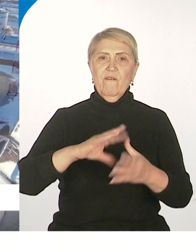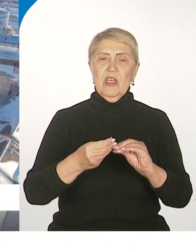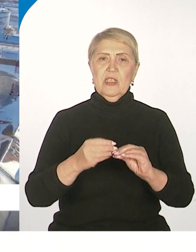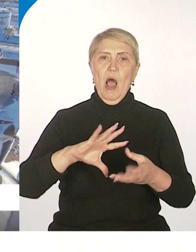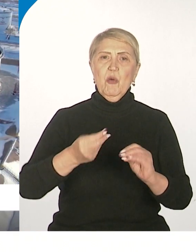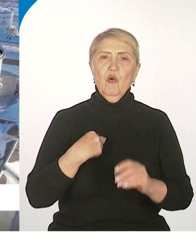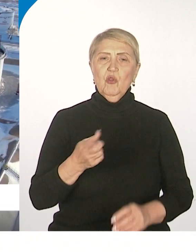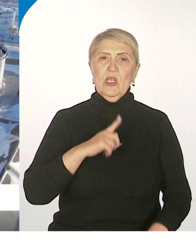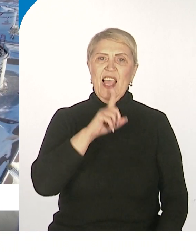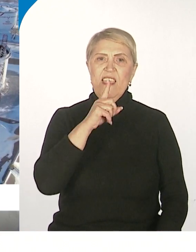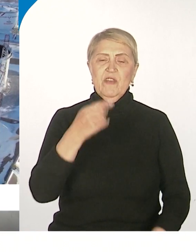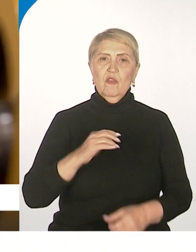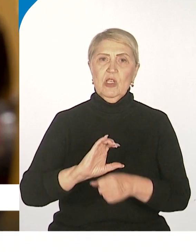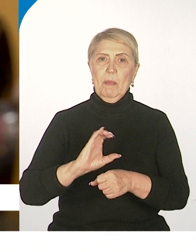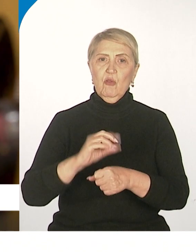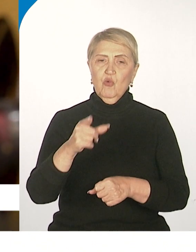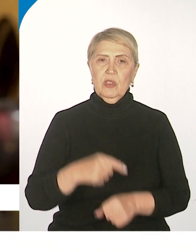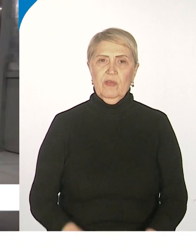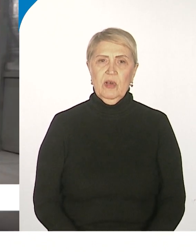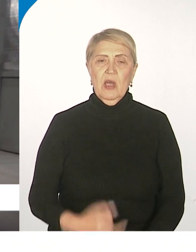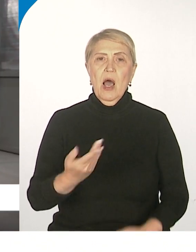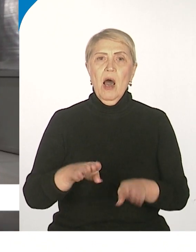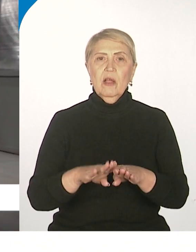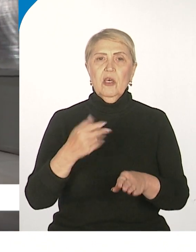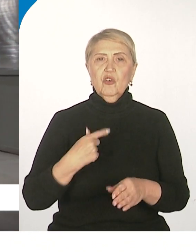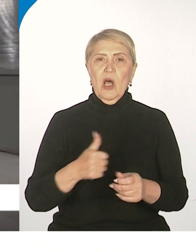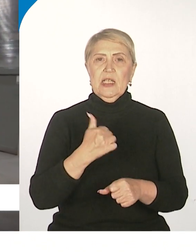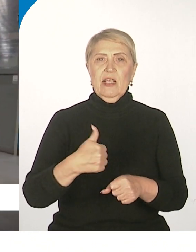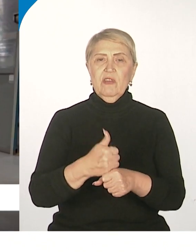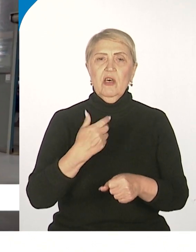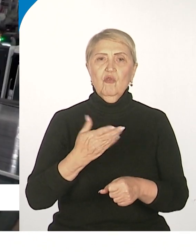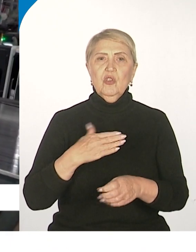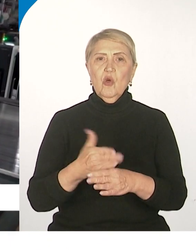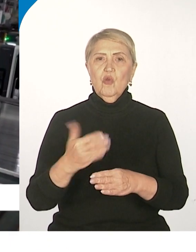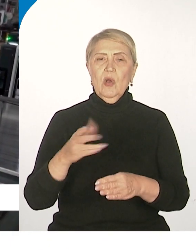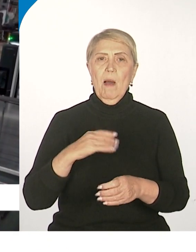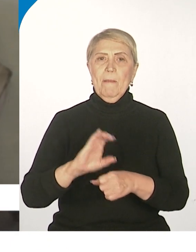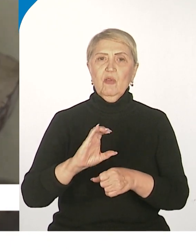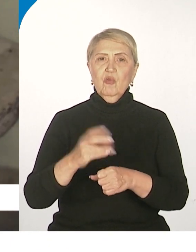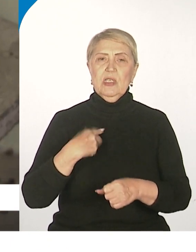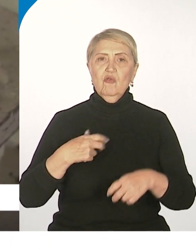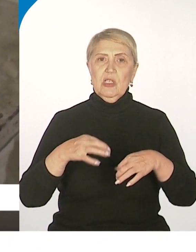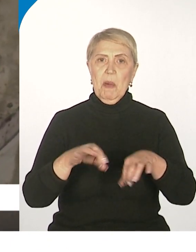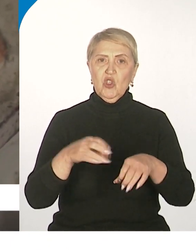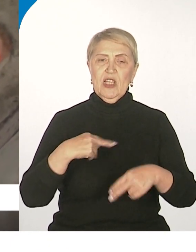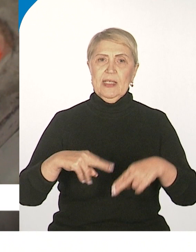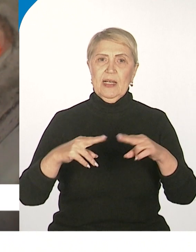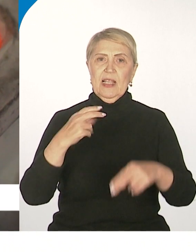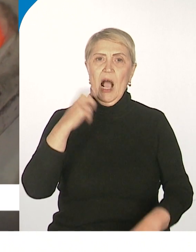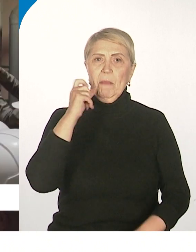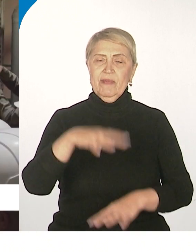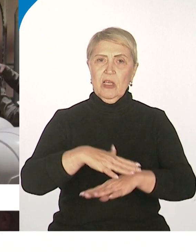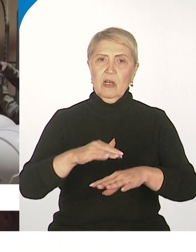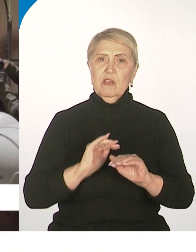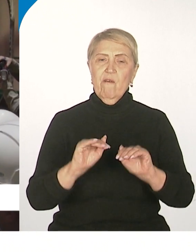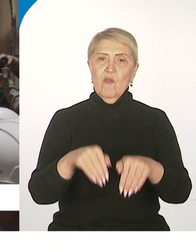нефтепродуктов, стали и стальных изделий в ДФО, а также основная доля продукции – машиностроение. Хабаровский край входит в пятерку